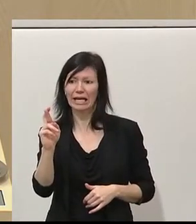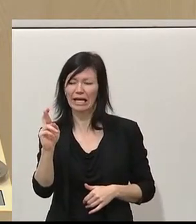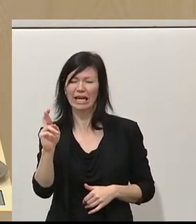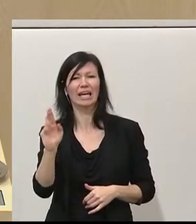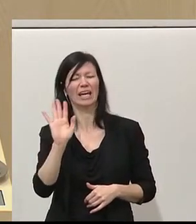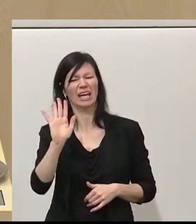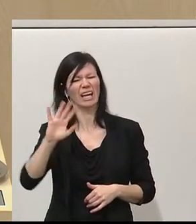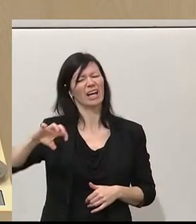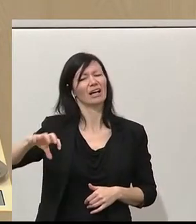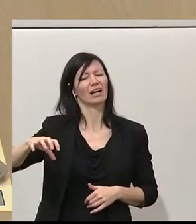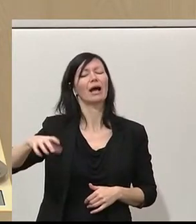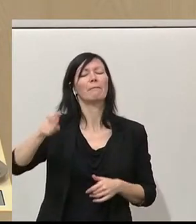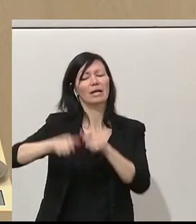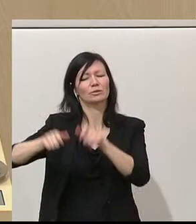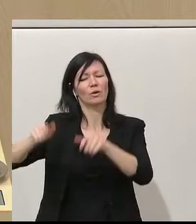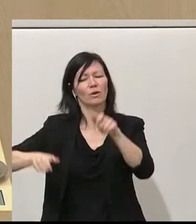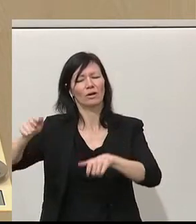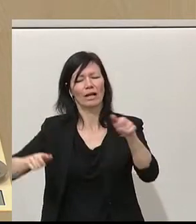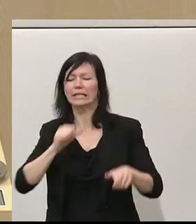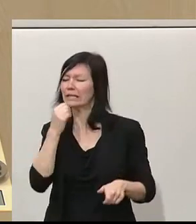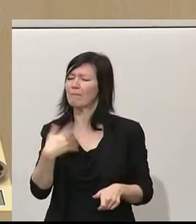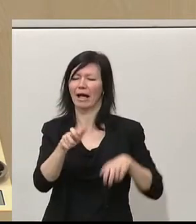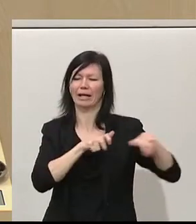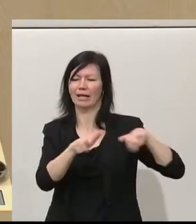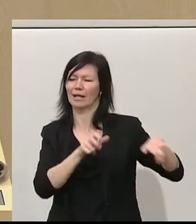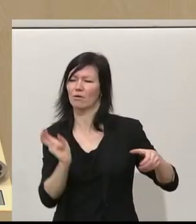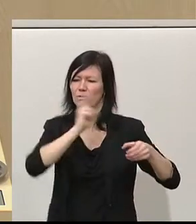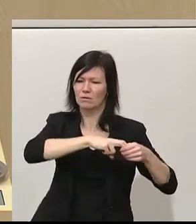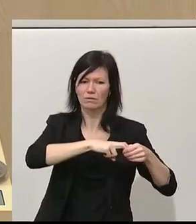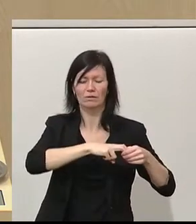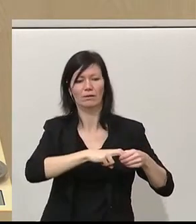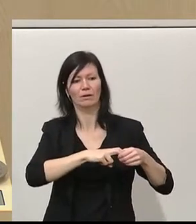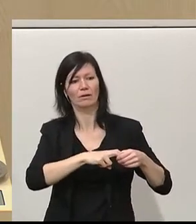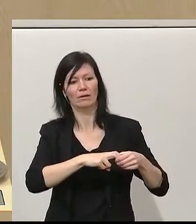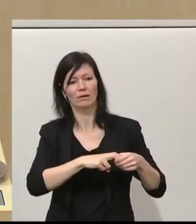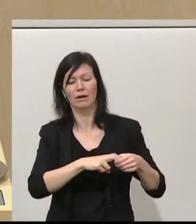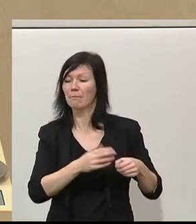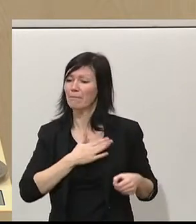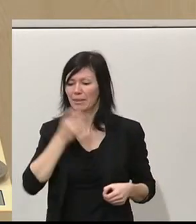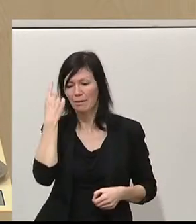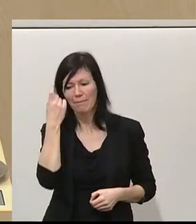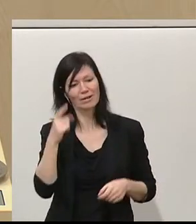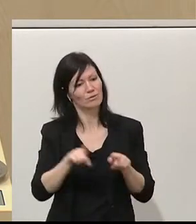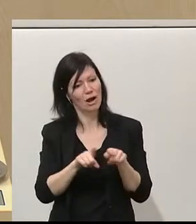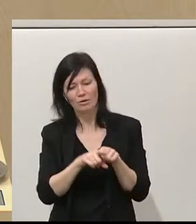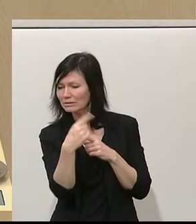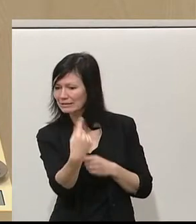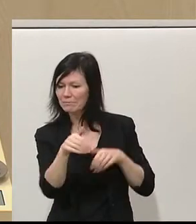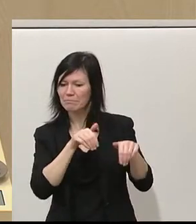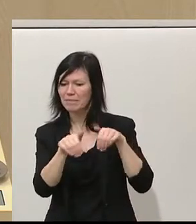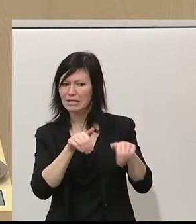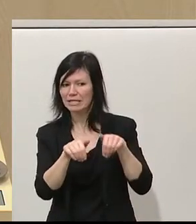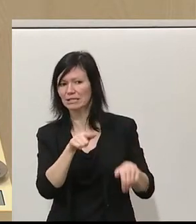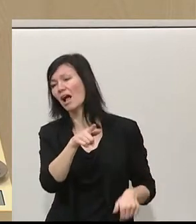nämlich nicht mehr auf der Regierungsbank sitzen, genauso wie sie als Gefahrenminister, wie ich immer wieder ins Treffen geführt habe,